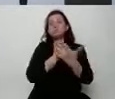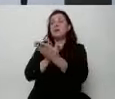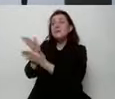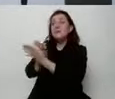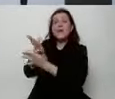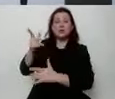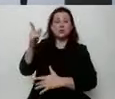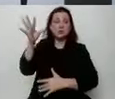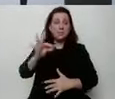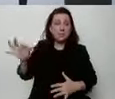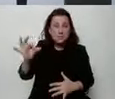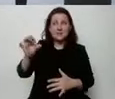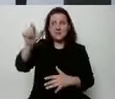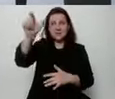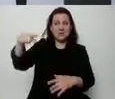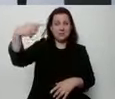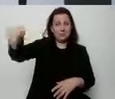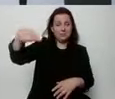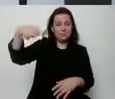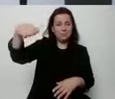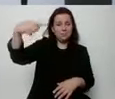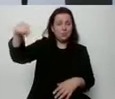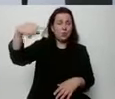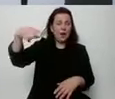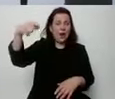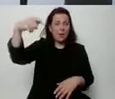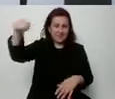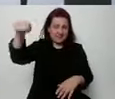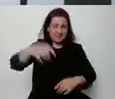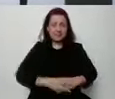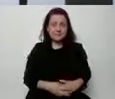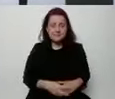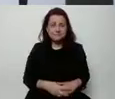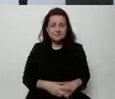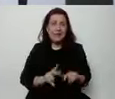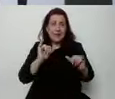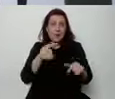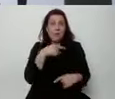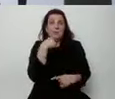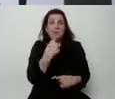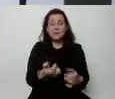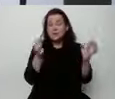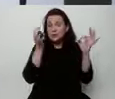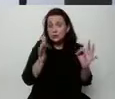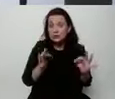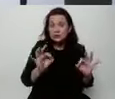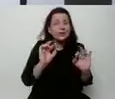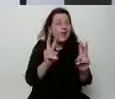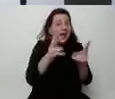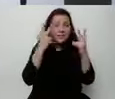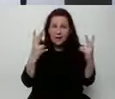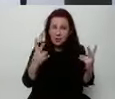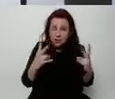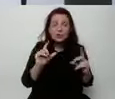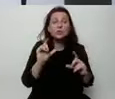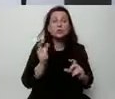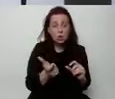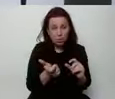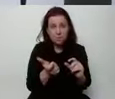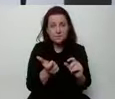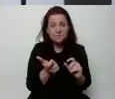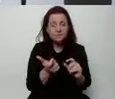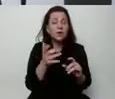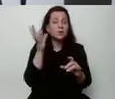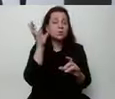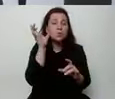co mówi prezydent tej partii. Natomiast, tak jak powiedziałem, dzisiaj to, co najważniejsze, to przede wszystkim wsłuchanie